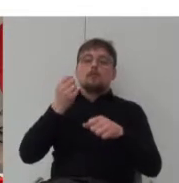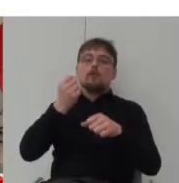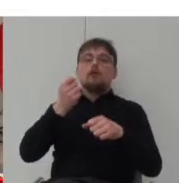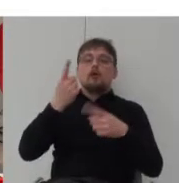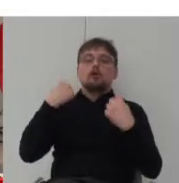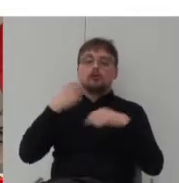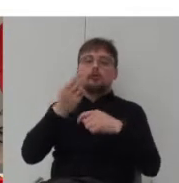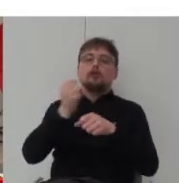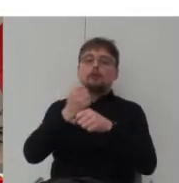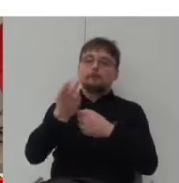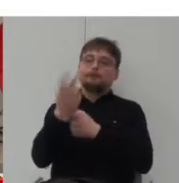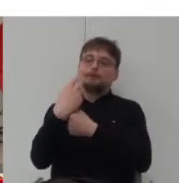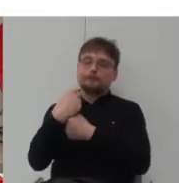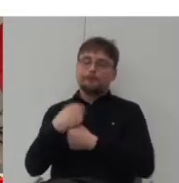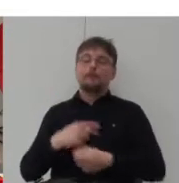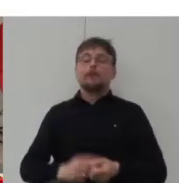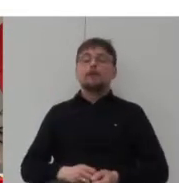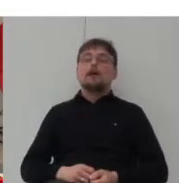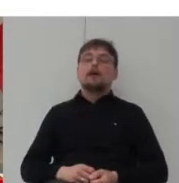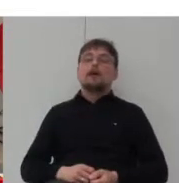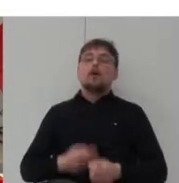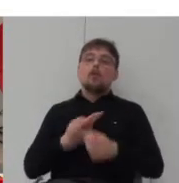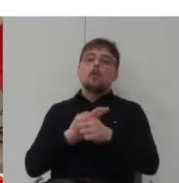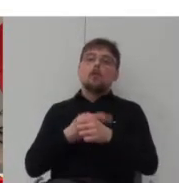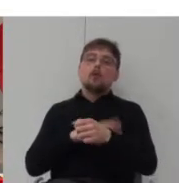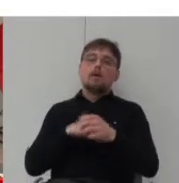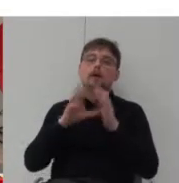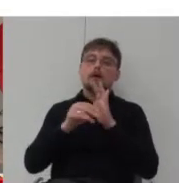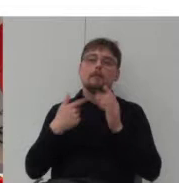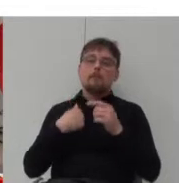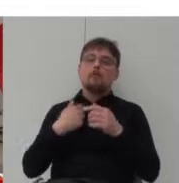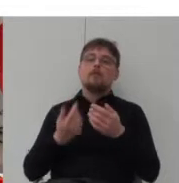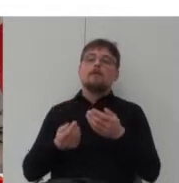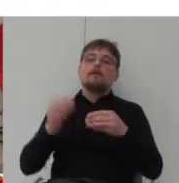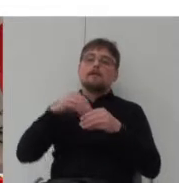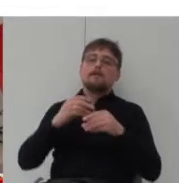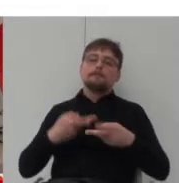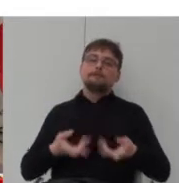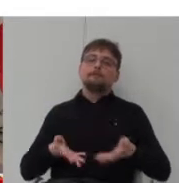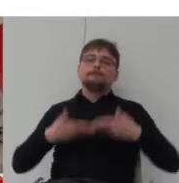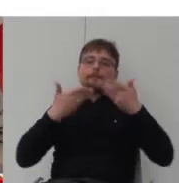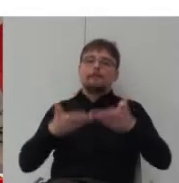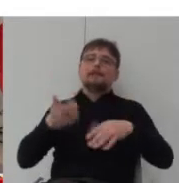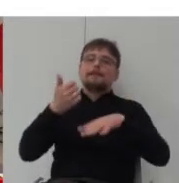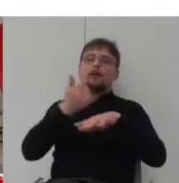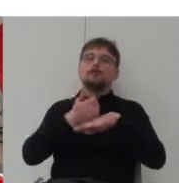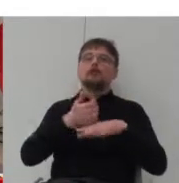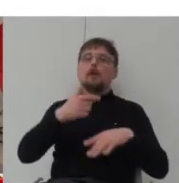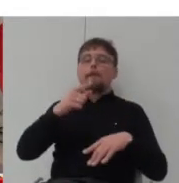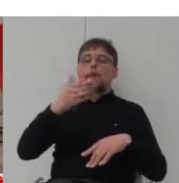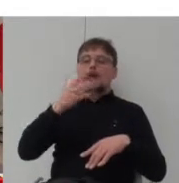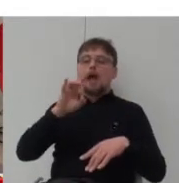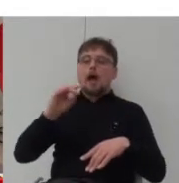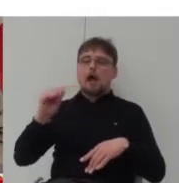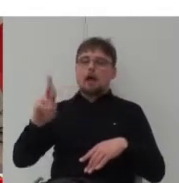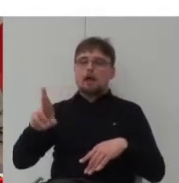natomiast w samym Urzędzie Miasta został wydzielony taki pion menadżer projektu który przejmował